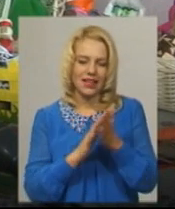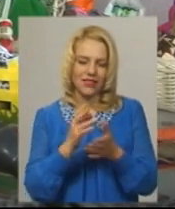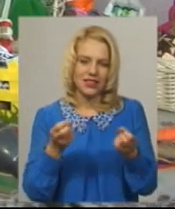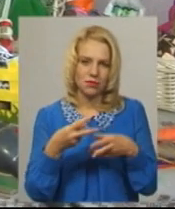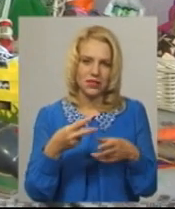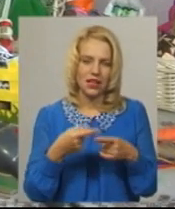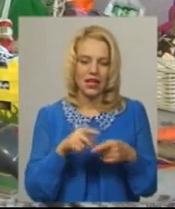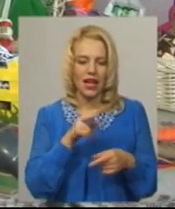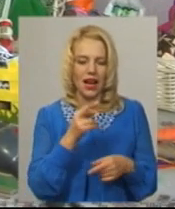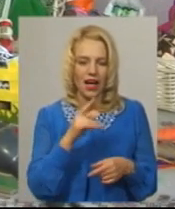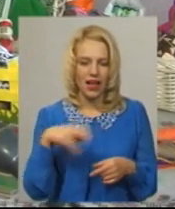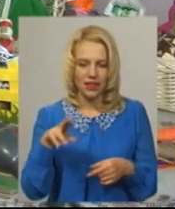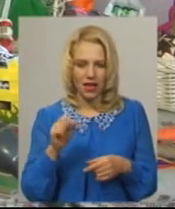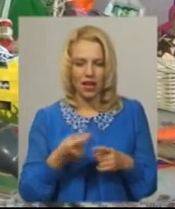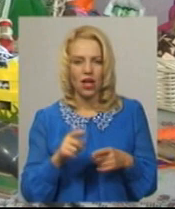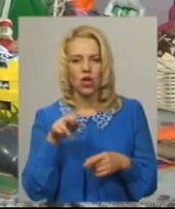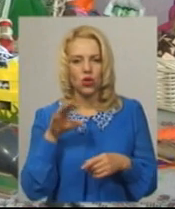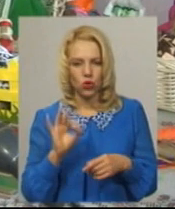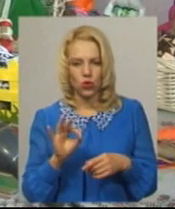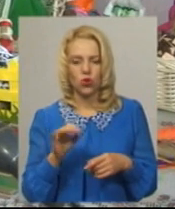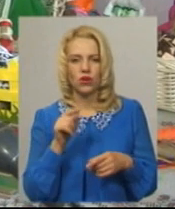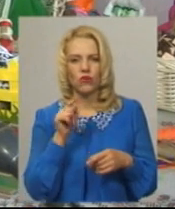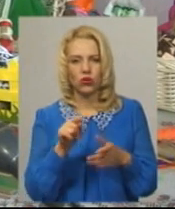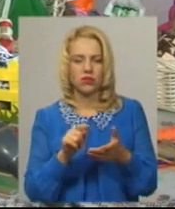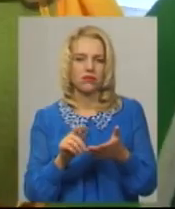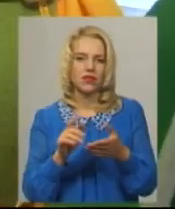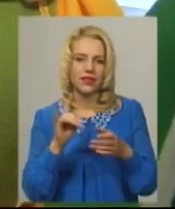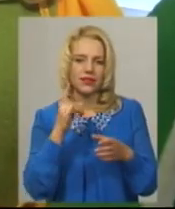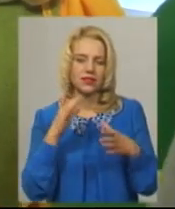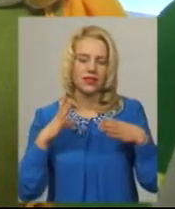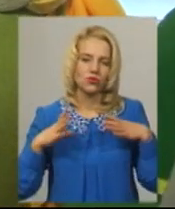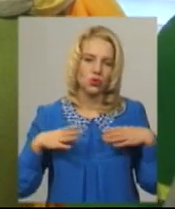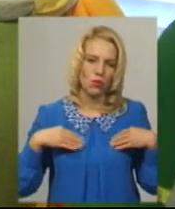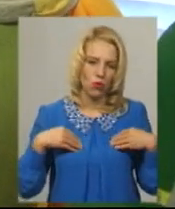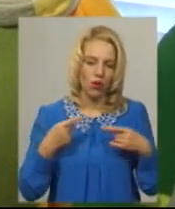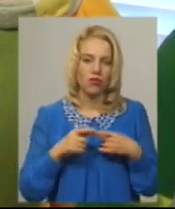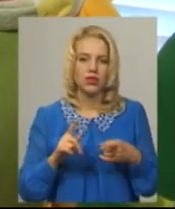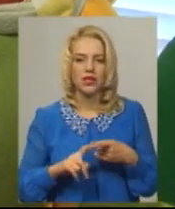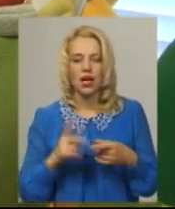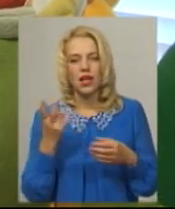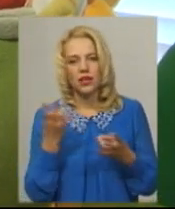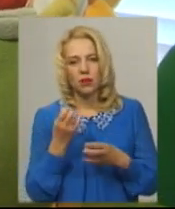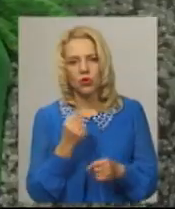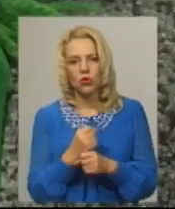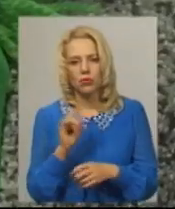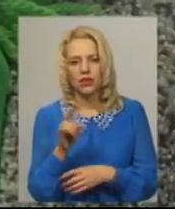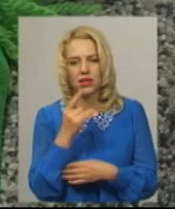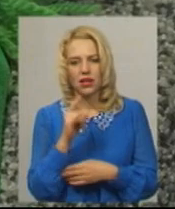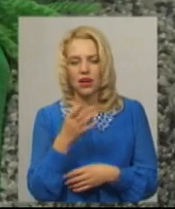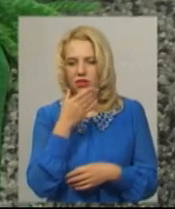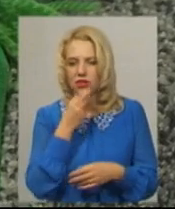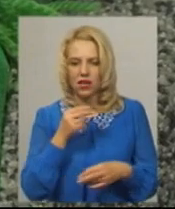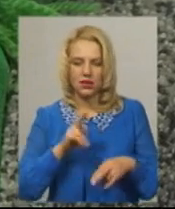там була полина, то вона очищала дім від всяких мікровів. Робити ляльку треба тільки з гарним настроєм. Це основне правило всіх